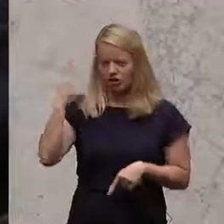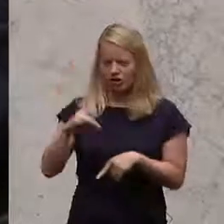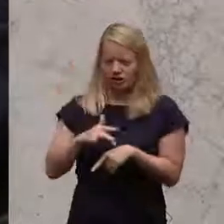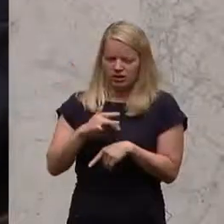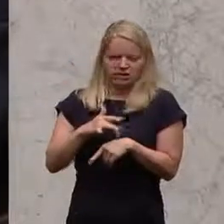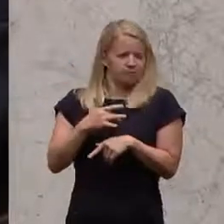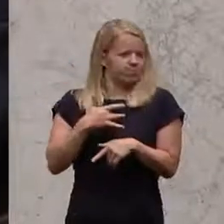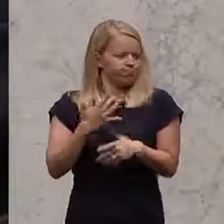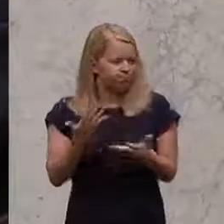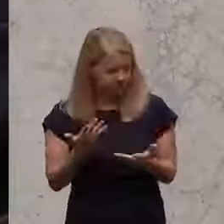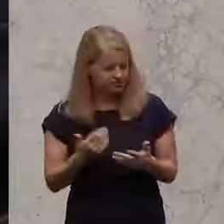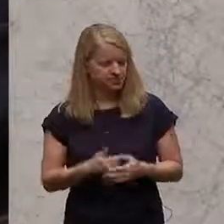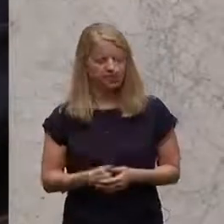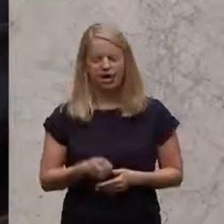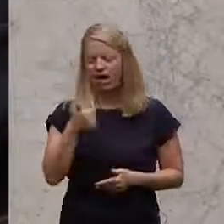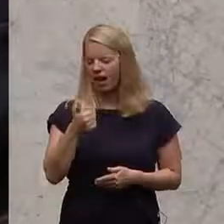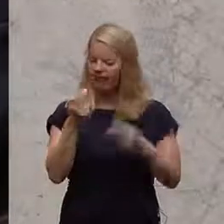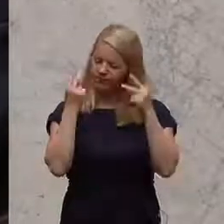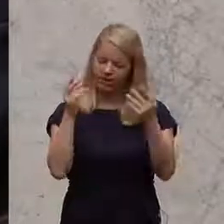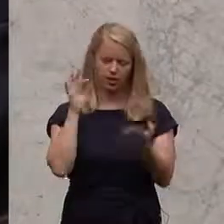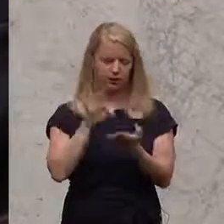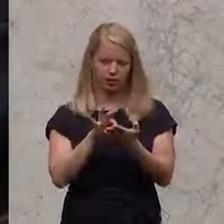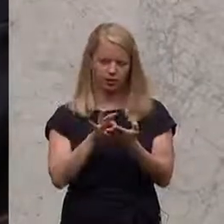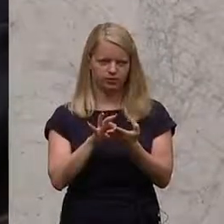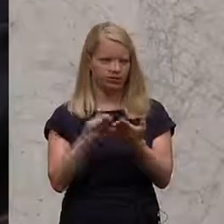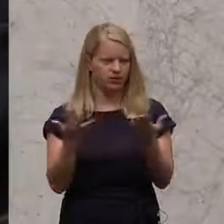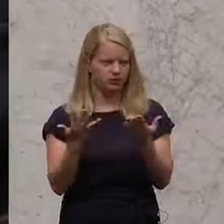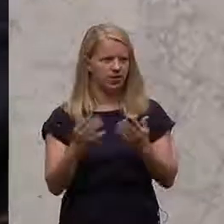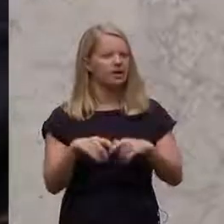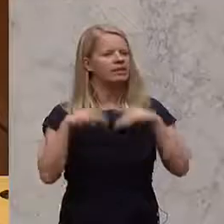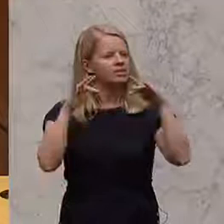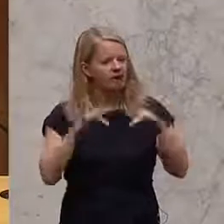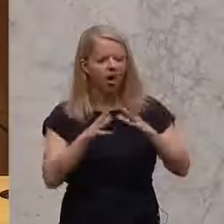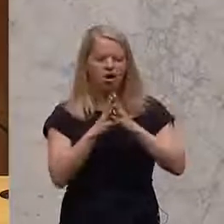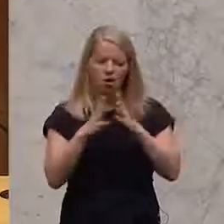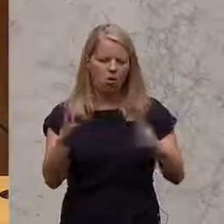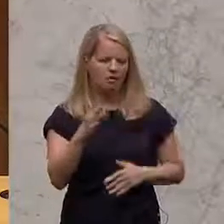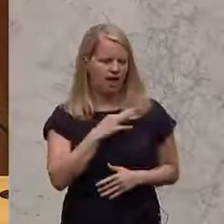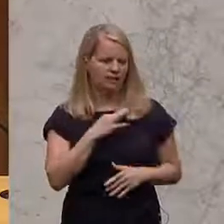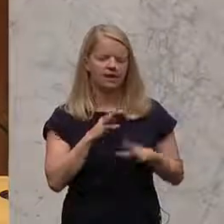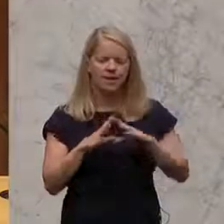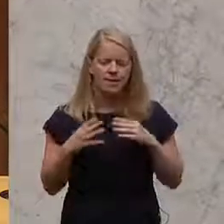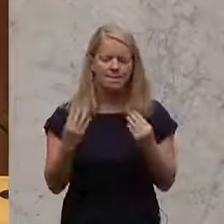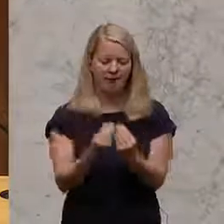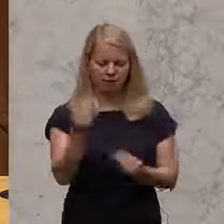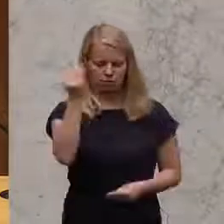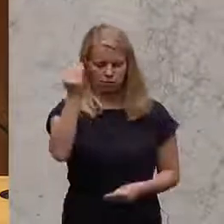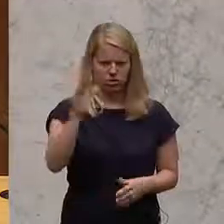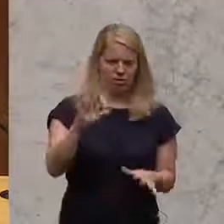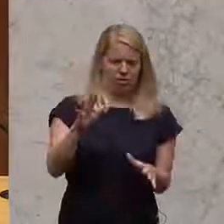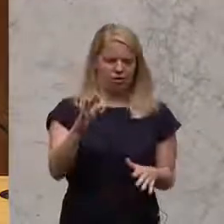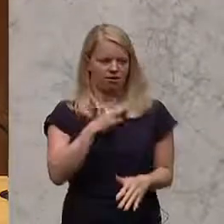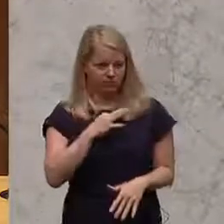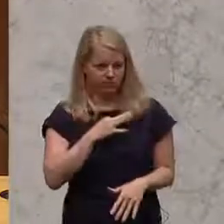es, da kann ich nur noch auf einen wesentlichen Punkt eingehen. Es gibt große Ängste vor der gemeinsamen Schule und ich höre immer wieder, es gibt